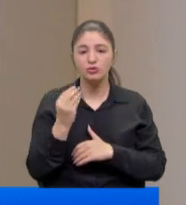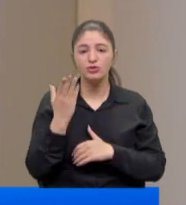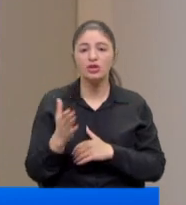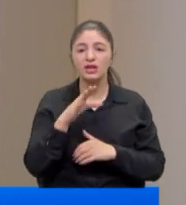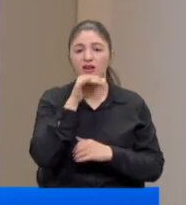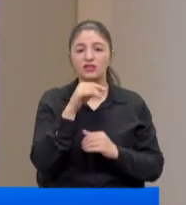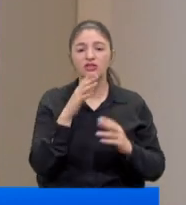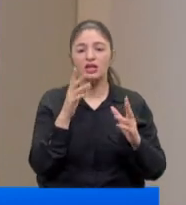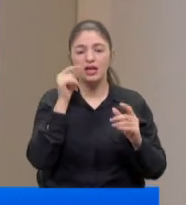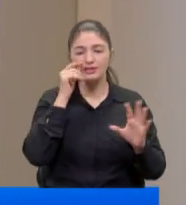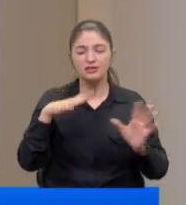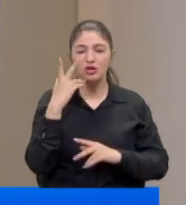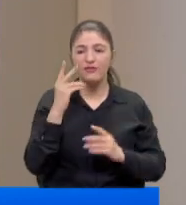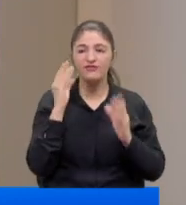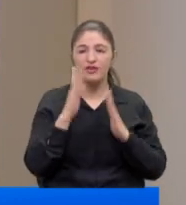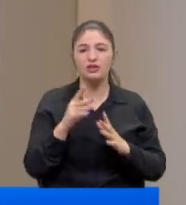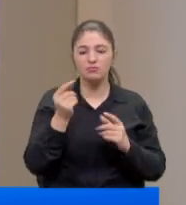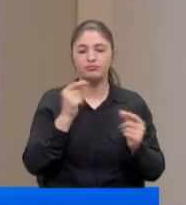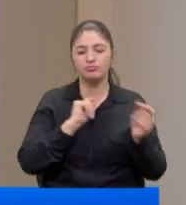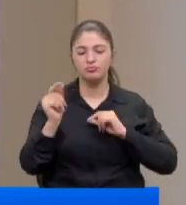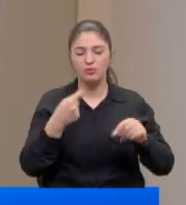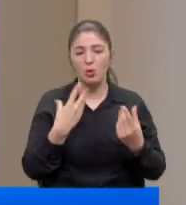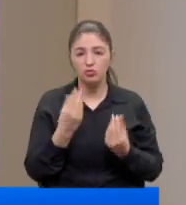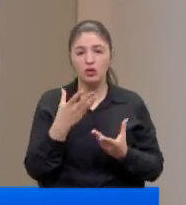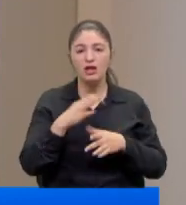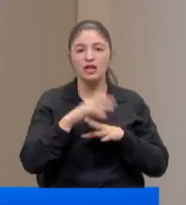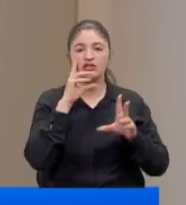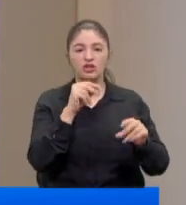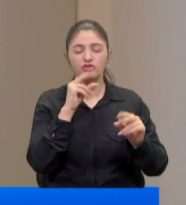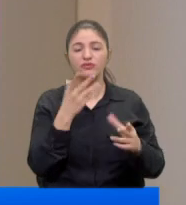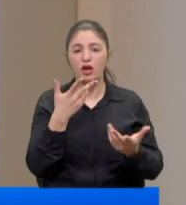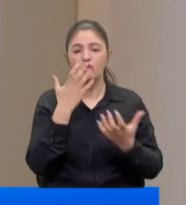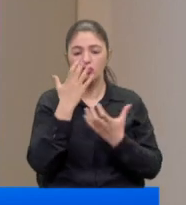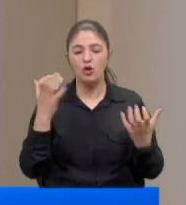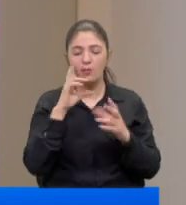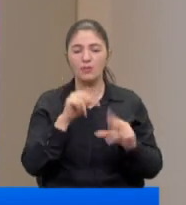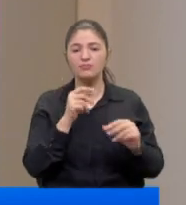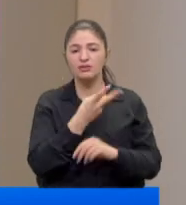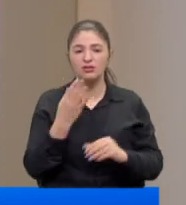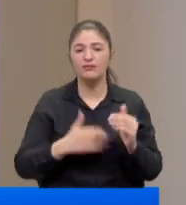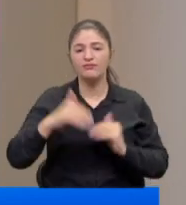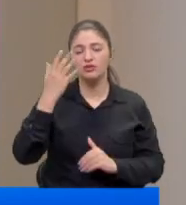yaşlı popülasyon daha fazla enfekte oldukça hastaneye yatış oranları ve yoğun bakıma yatış sayıları da artacaktır.